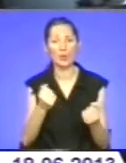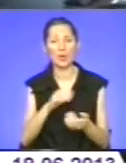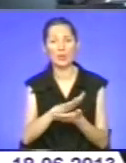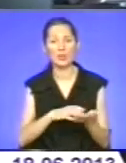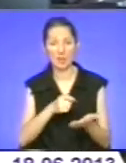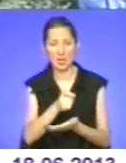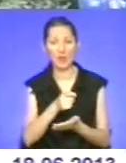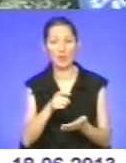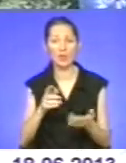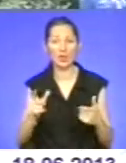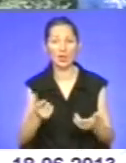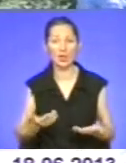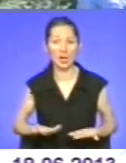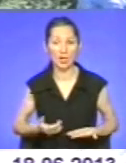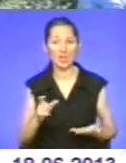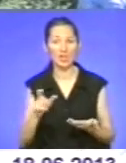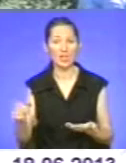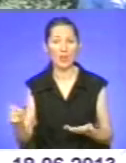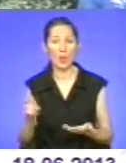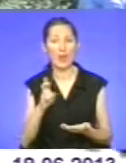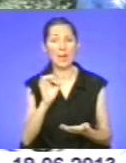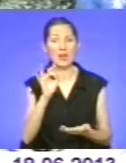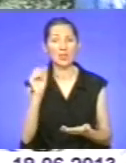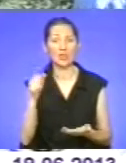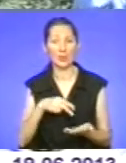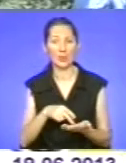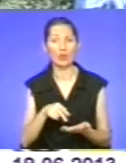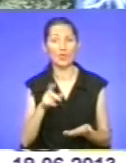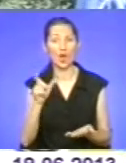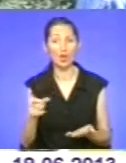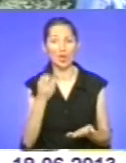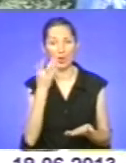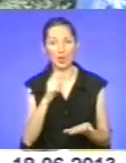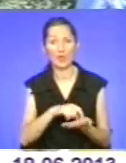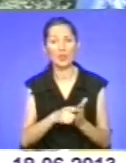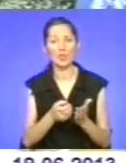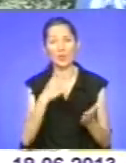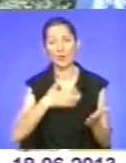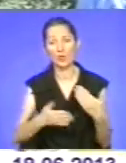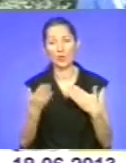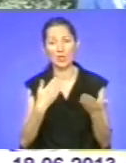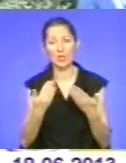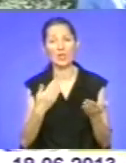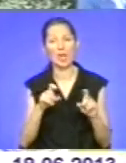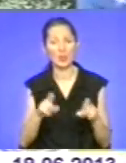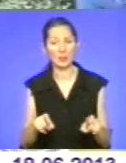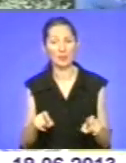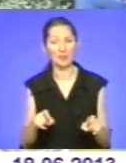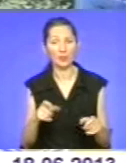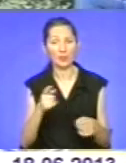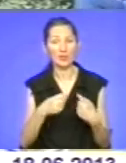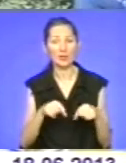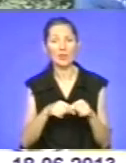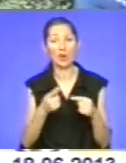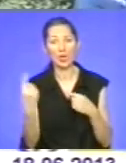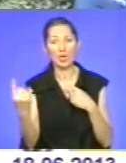жителів Бережан. Приходить людина, воно, якщо в кабінеті приємно посидіти, поспілкуватись можна з дільничим, вже менш більш